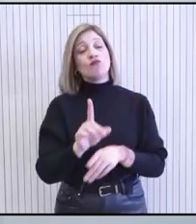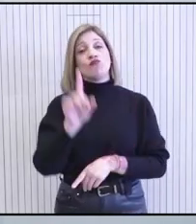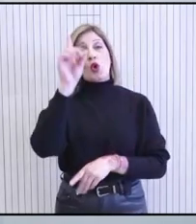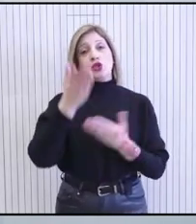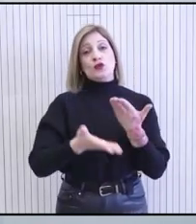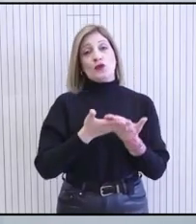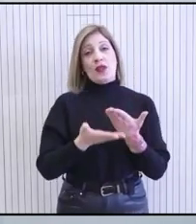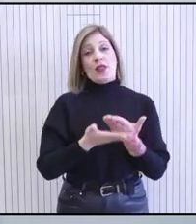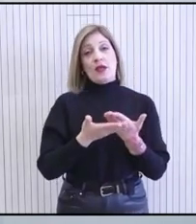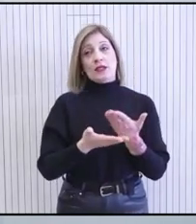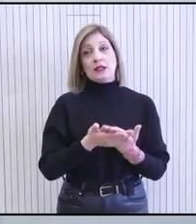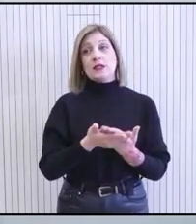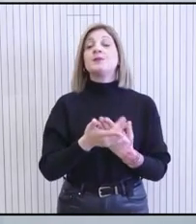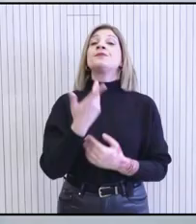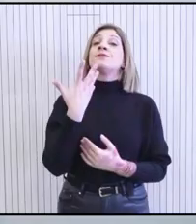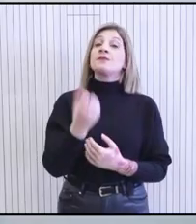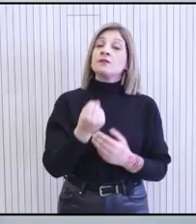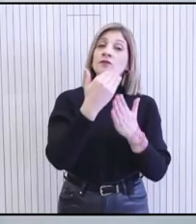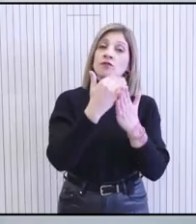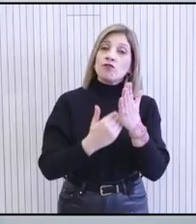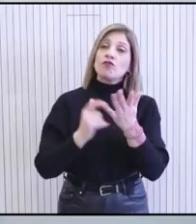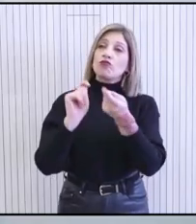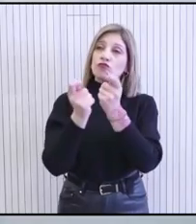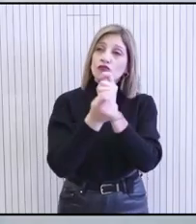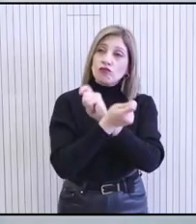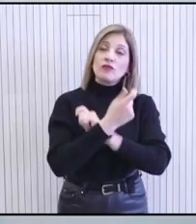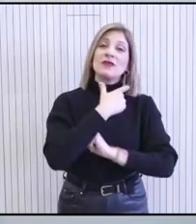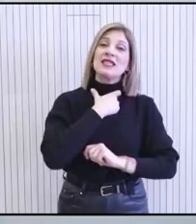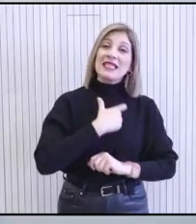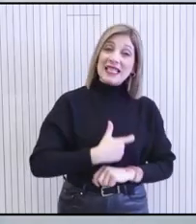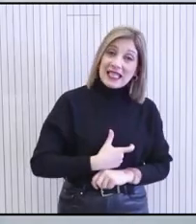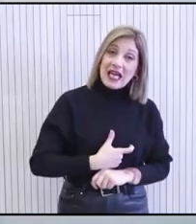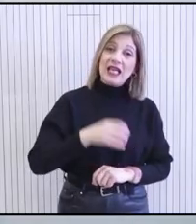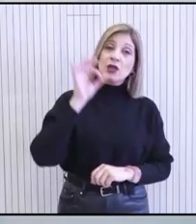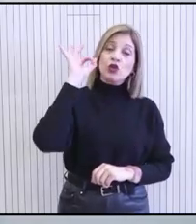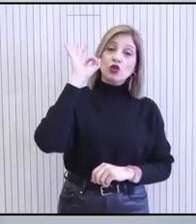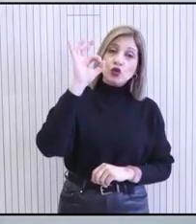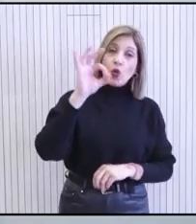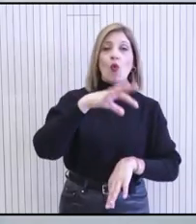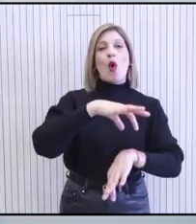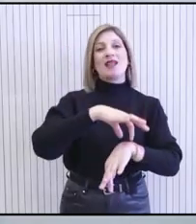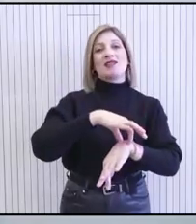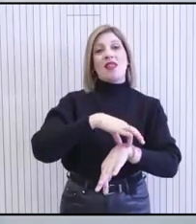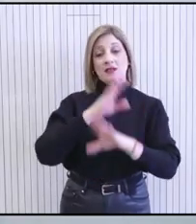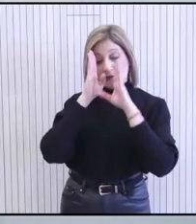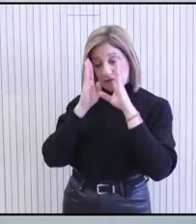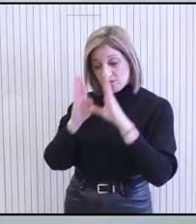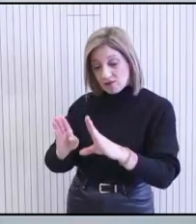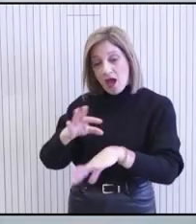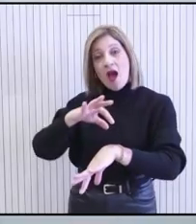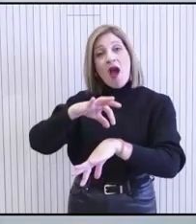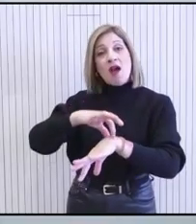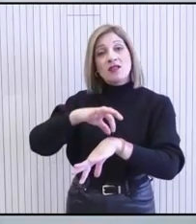έχουμε προχωρήσει σε μια σειρά από μεταρρυθμίσεις των τομέα της υγείας, που στόχο και επίκεντρο έχουν τον ασθενή. Είτε αυτή αφορά για